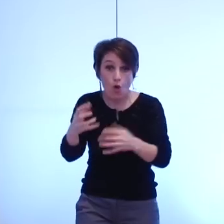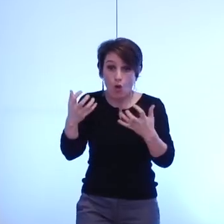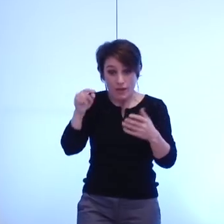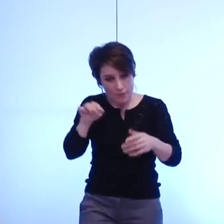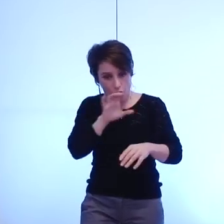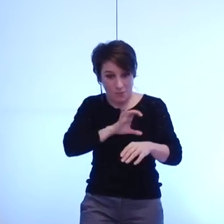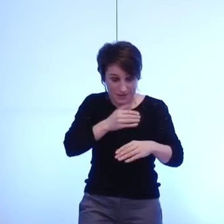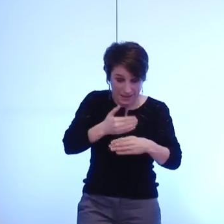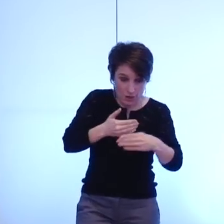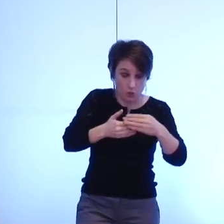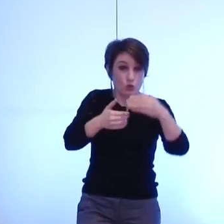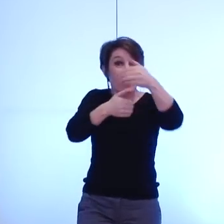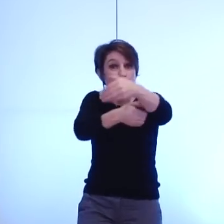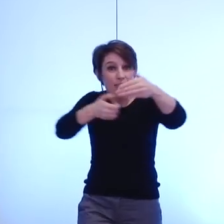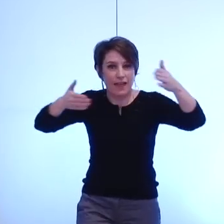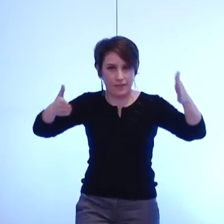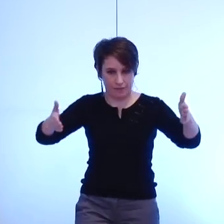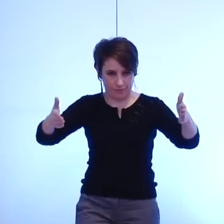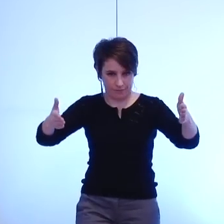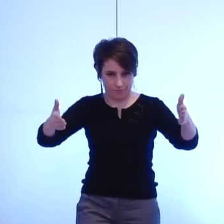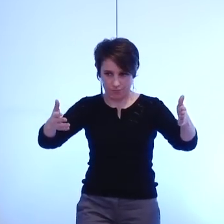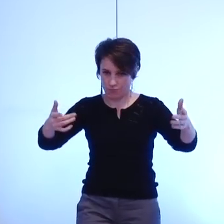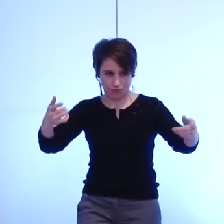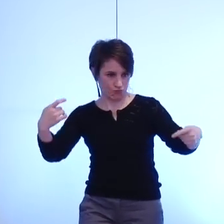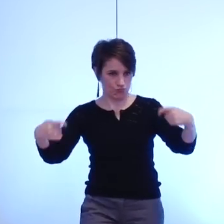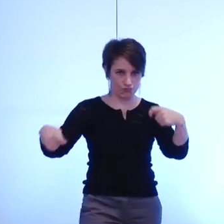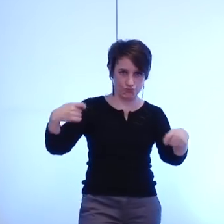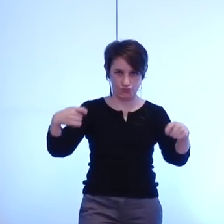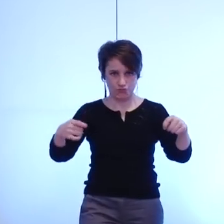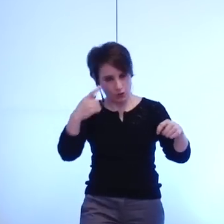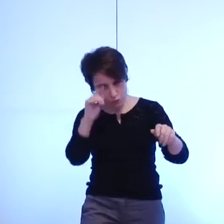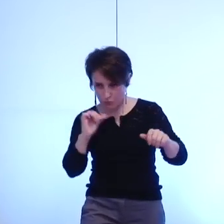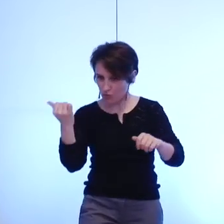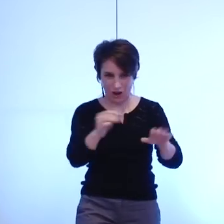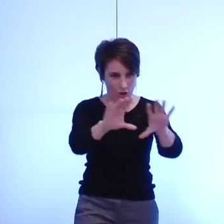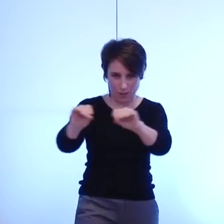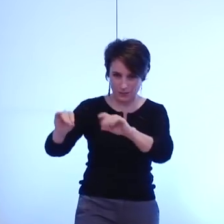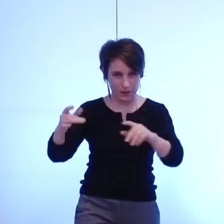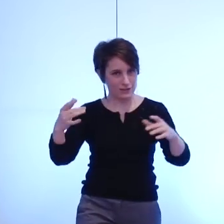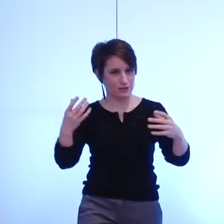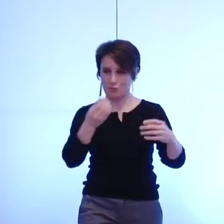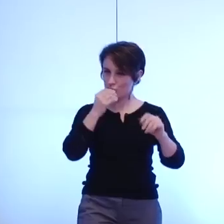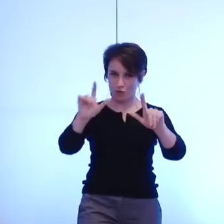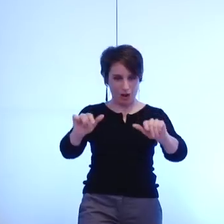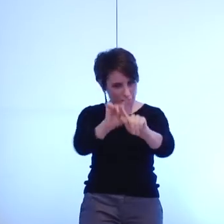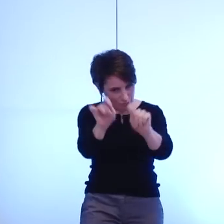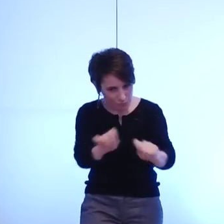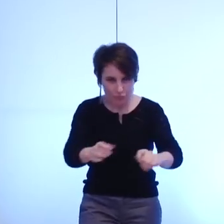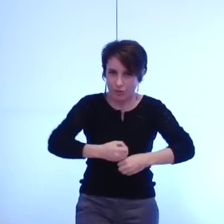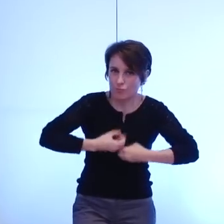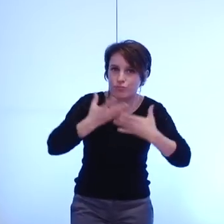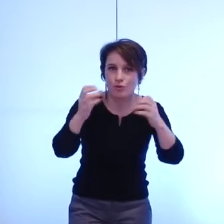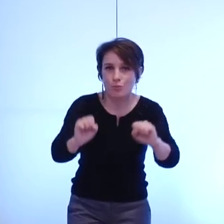cette grande intercommunalité qui va permettre à chacun d'avoir sa place et de dire ce qu'il a à dire et bien évidemment des outils